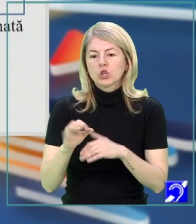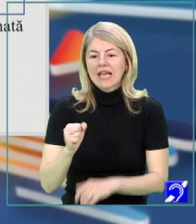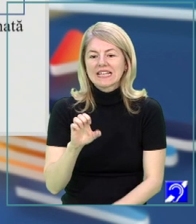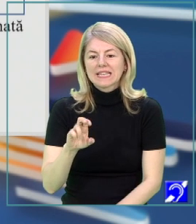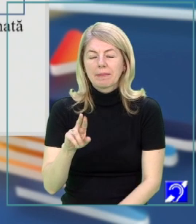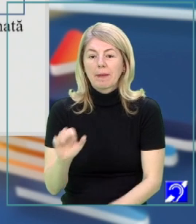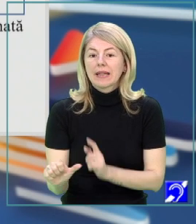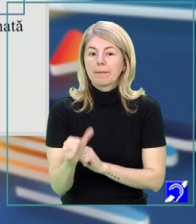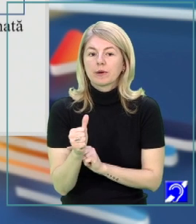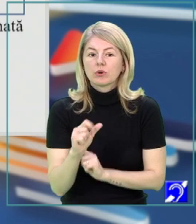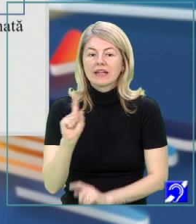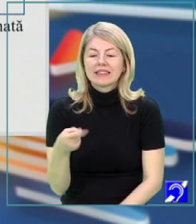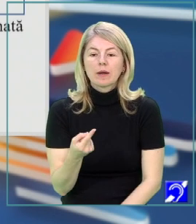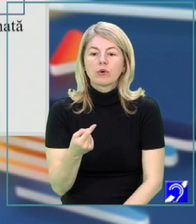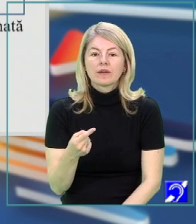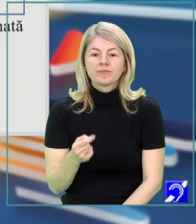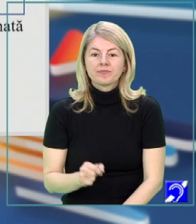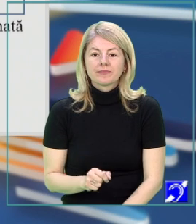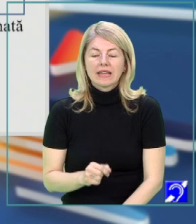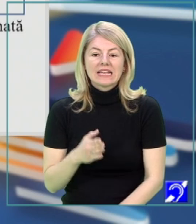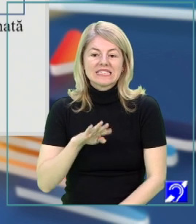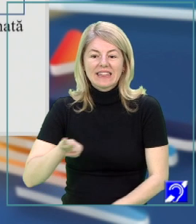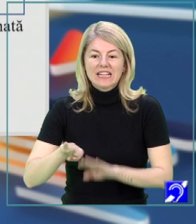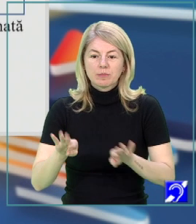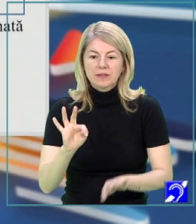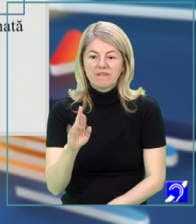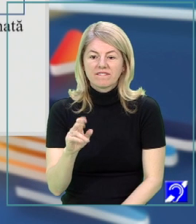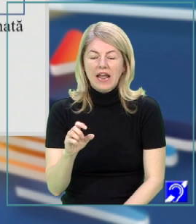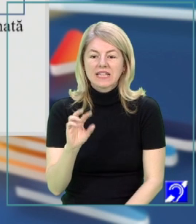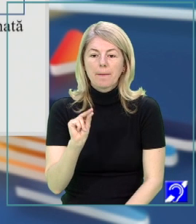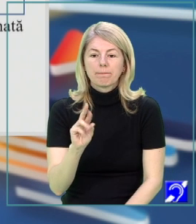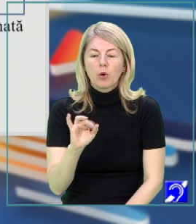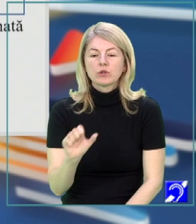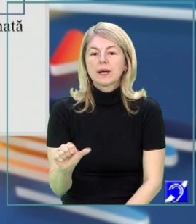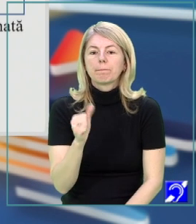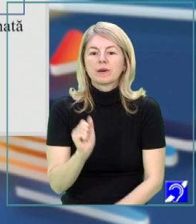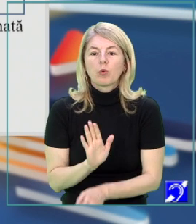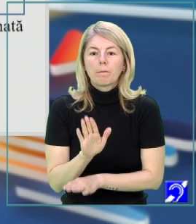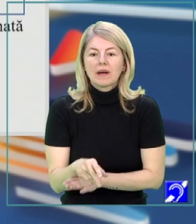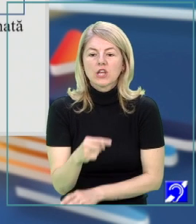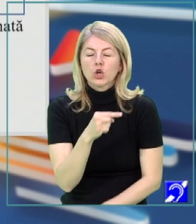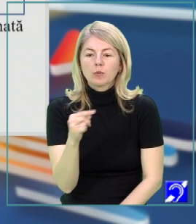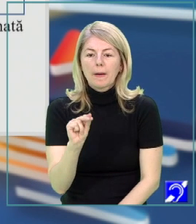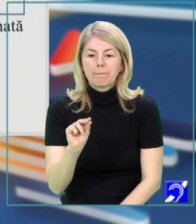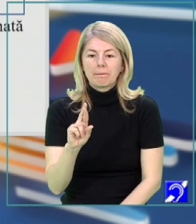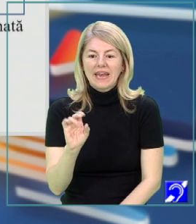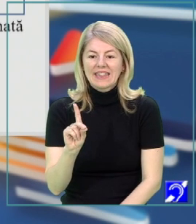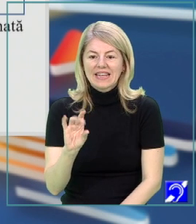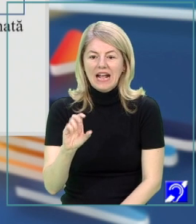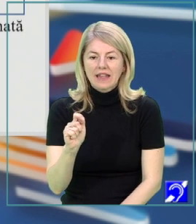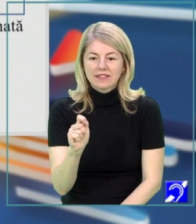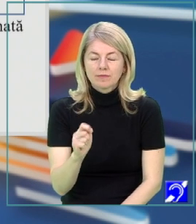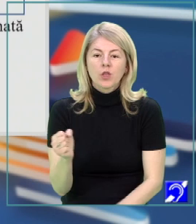În primul rând, trebuie să despărțim fraza în propoziții. Primul pas, subliniera predicatelor.